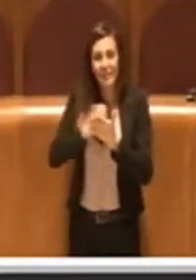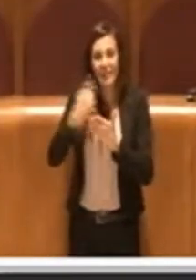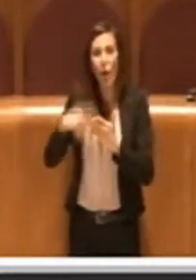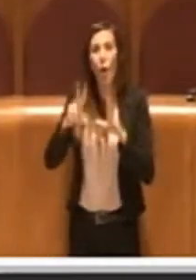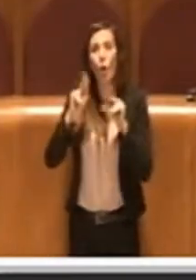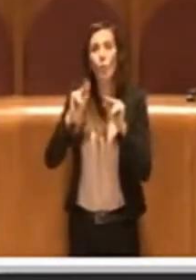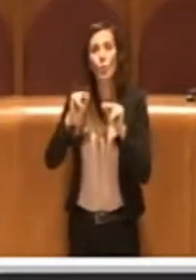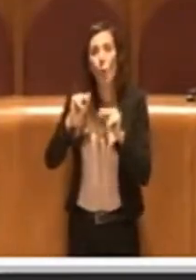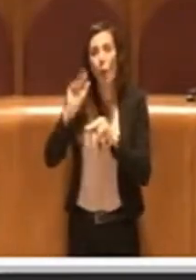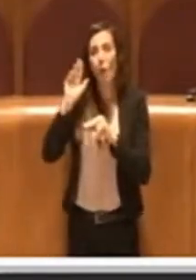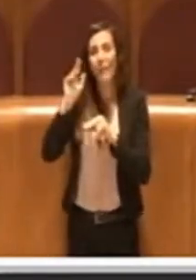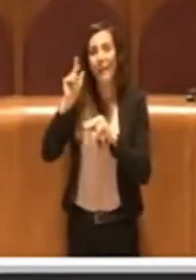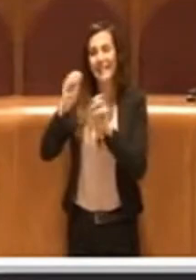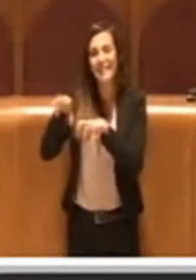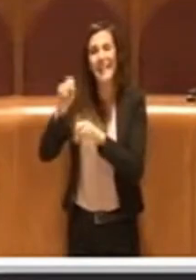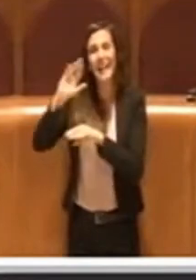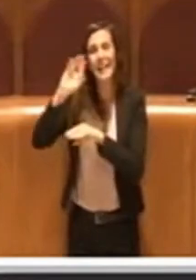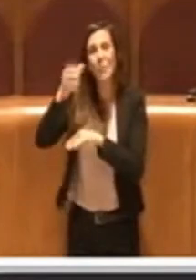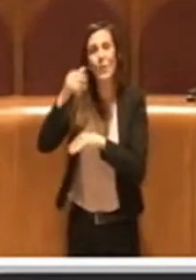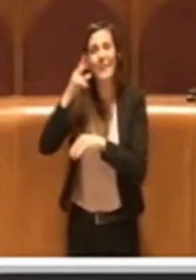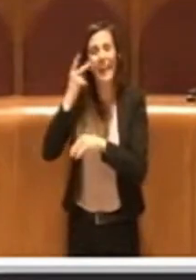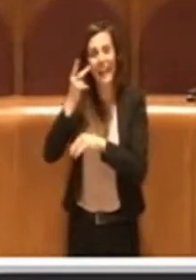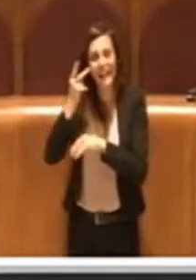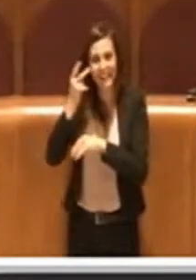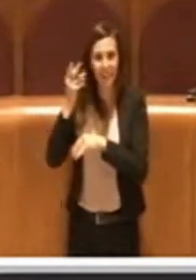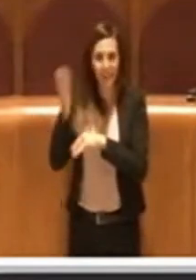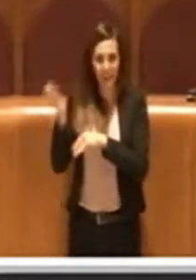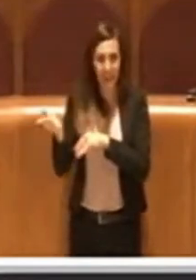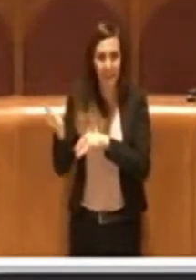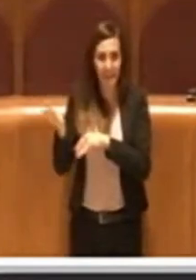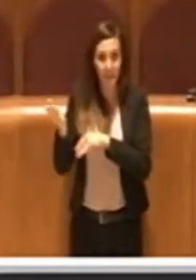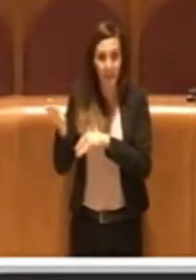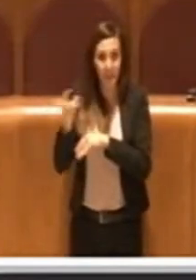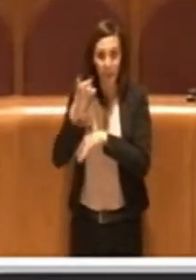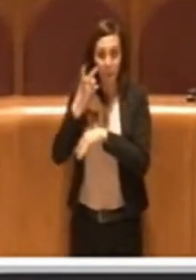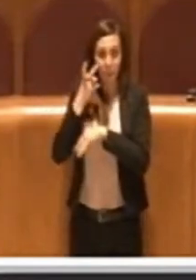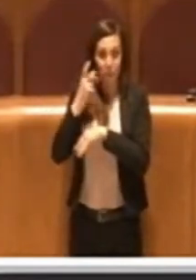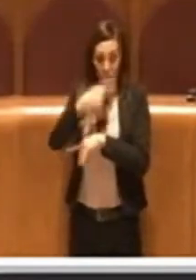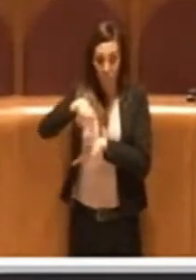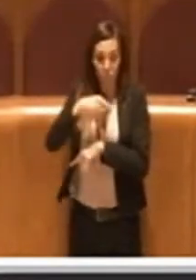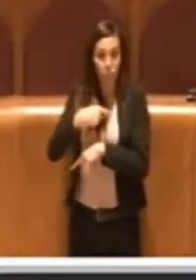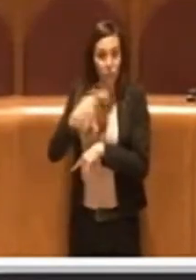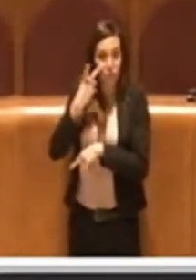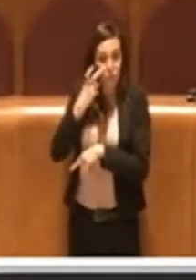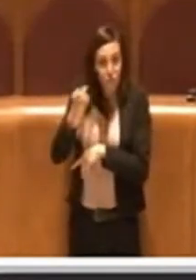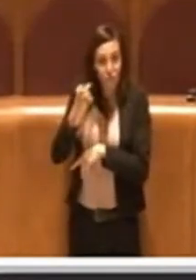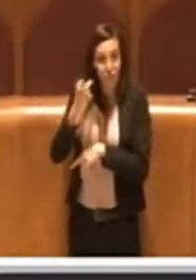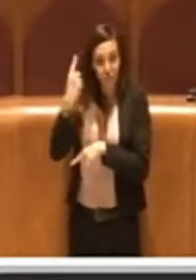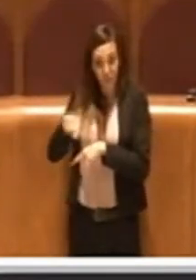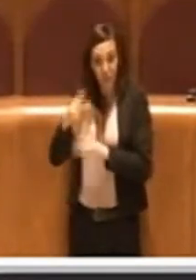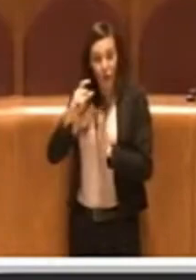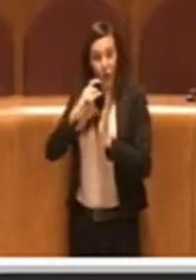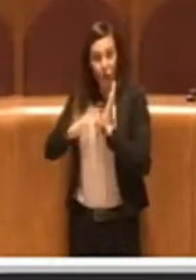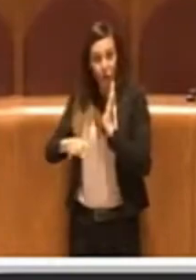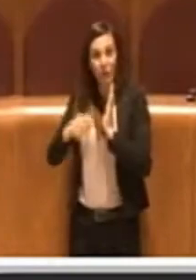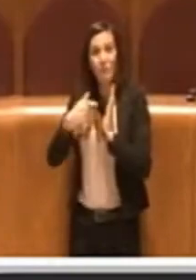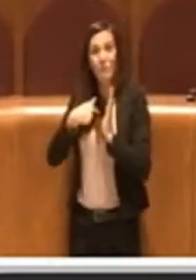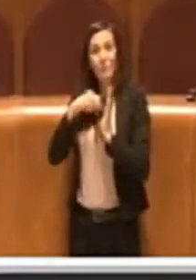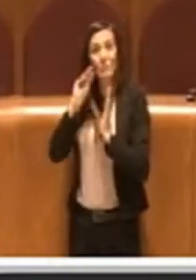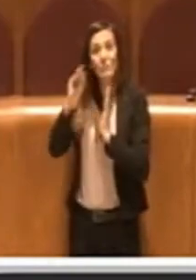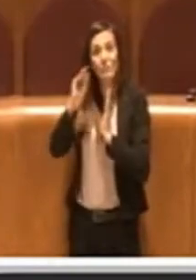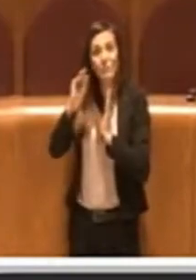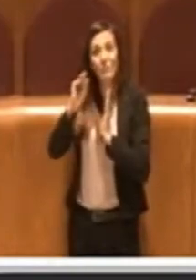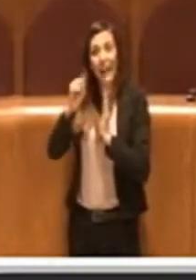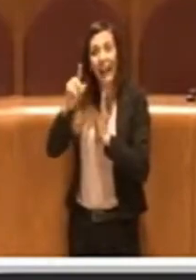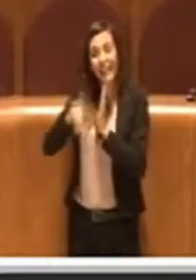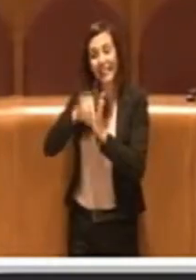nuova discarica di Monte Carnevale, si è ovviamente provveduti poi tramite questa nota a richiedere il ritiro della